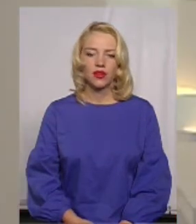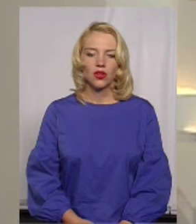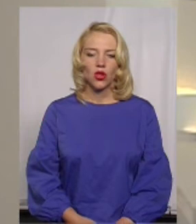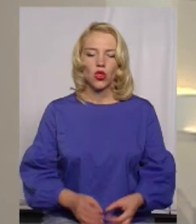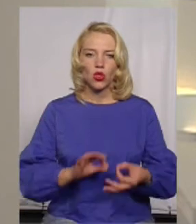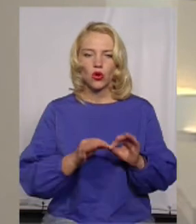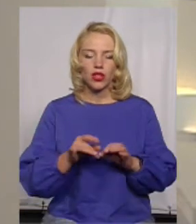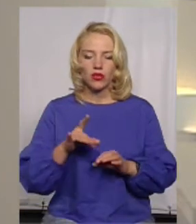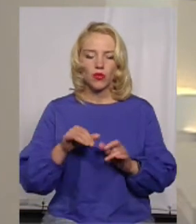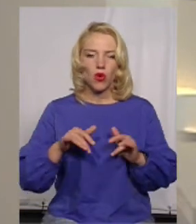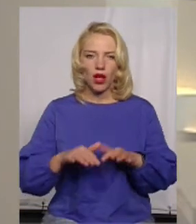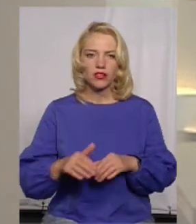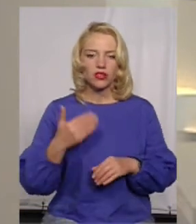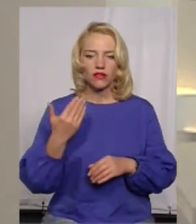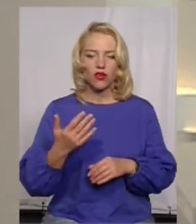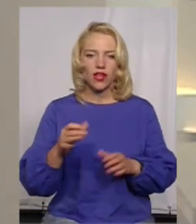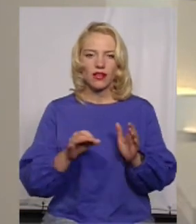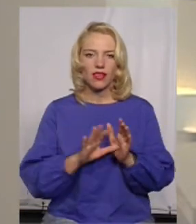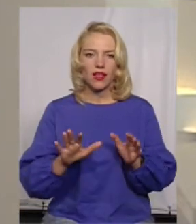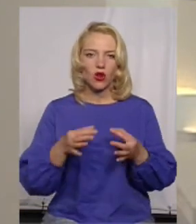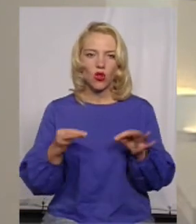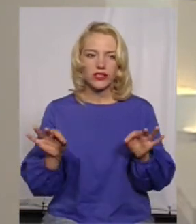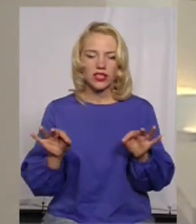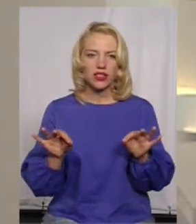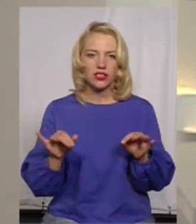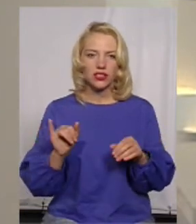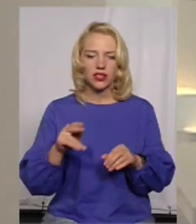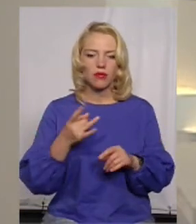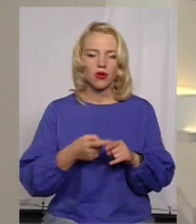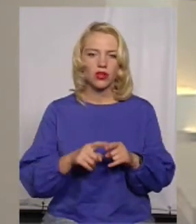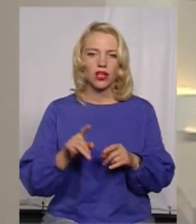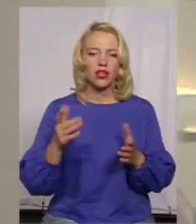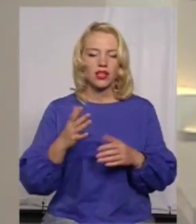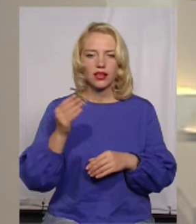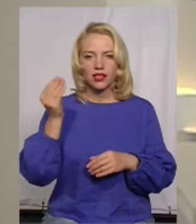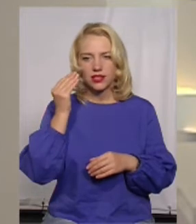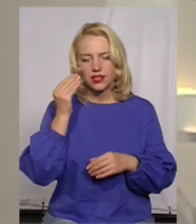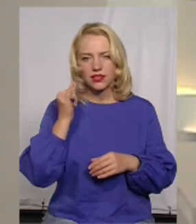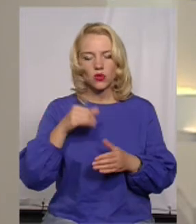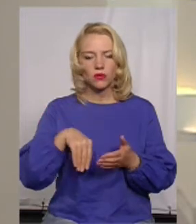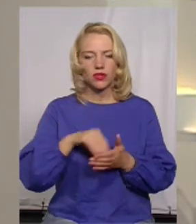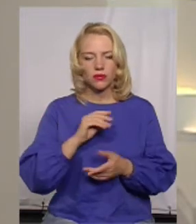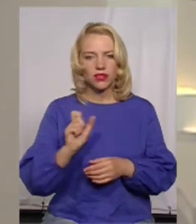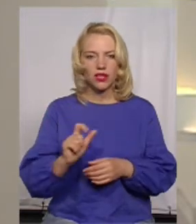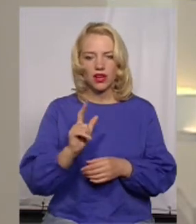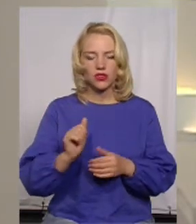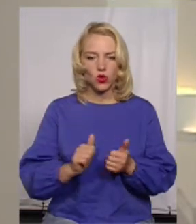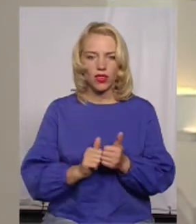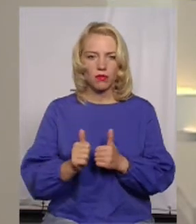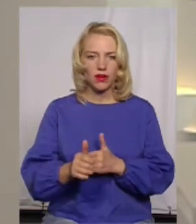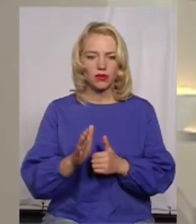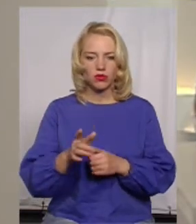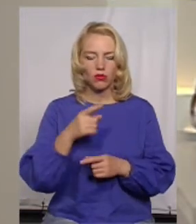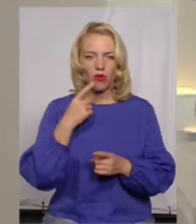Докладніше про акцію «Твоя енергонезалежність» та про те, який сенс у придбанні газу наперед,